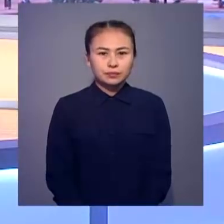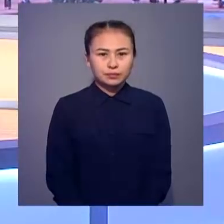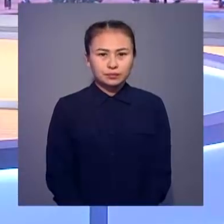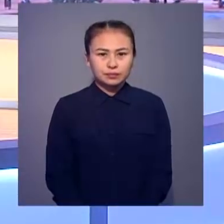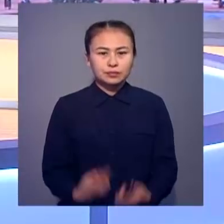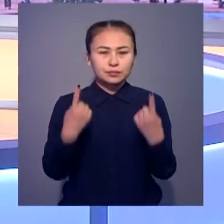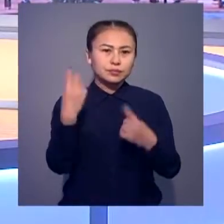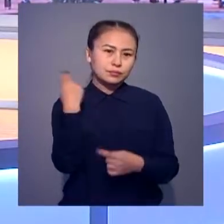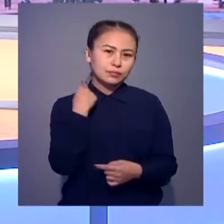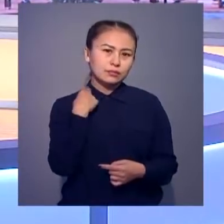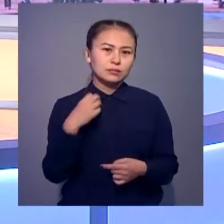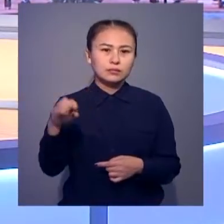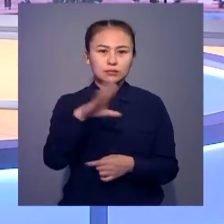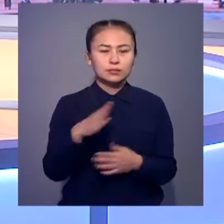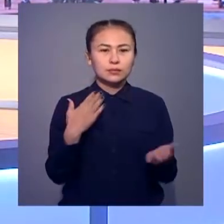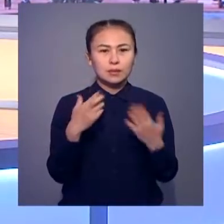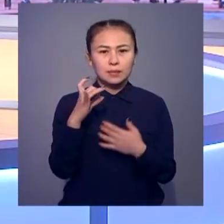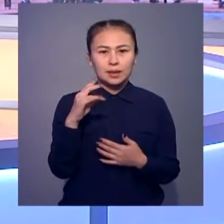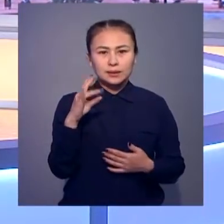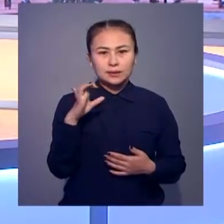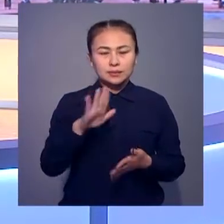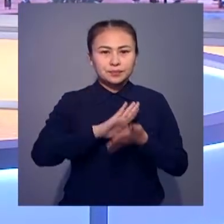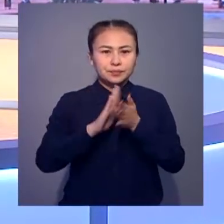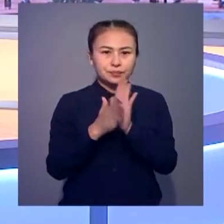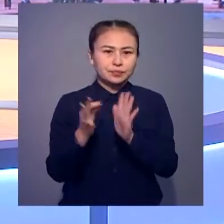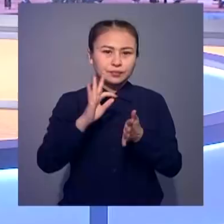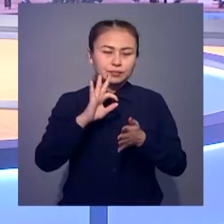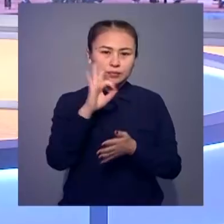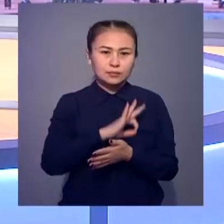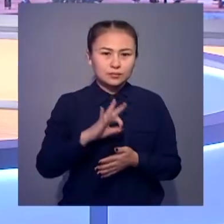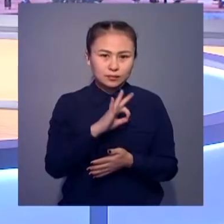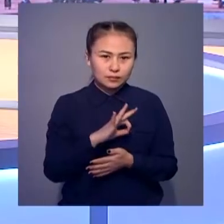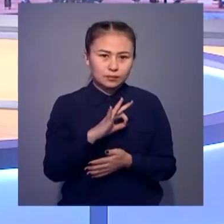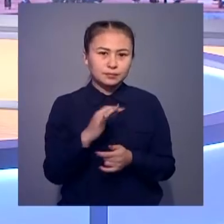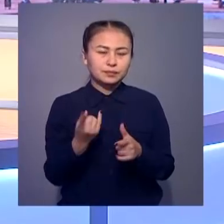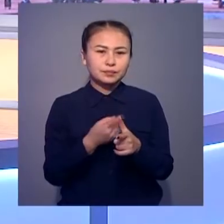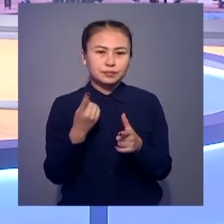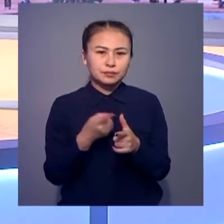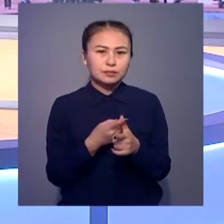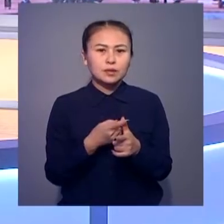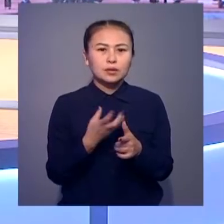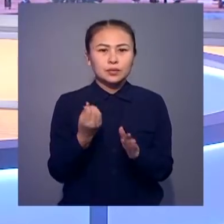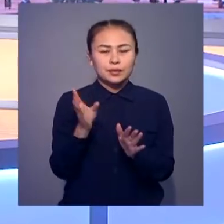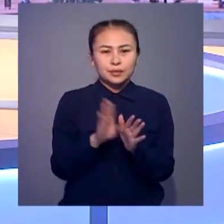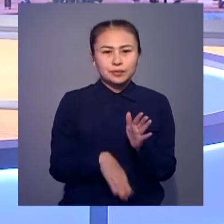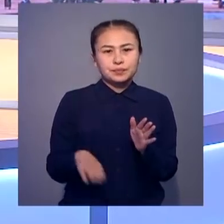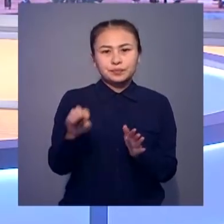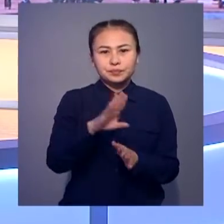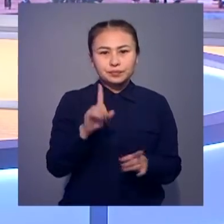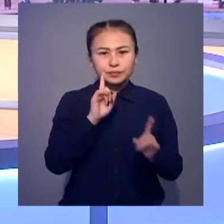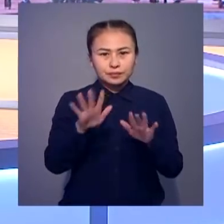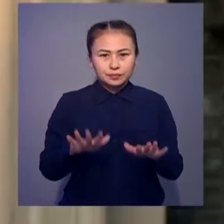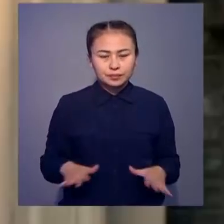Ол-Британия мен ера одағы арасындағы Брекзит келісімі жөнде келсіздер тағы тұғырққа тұр елді. Бұл тұралы